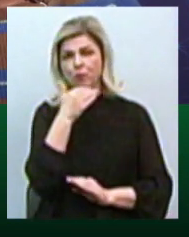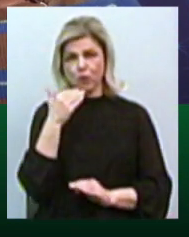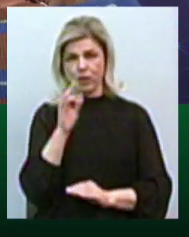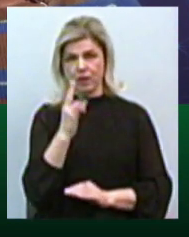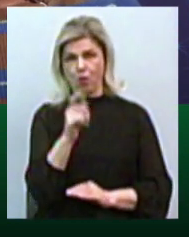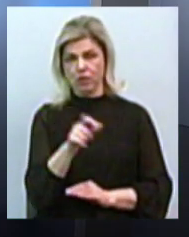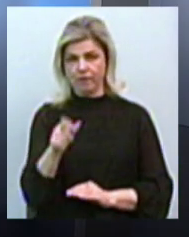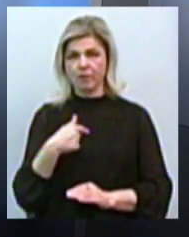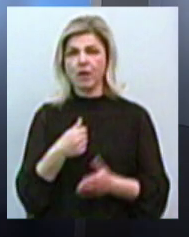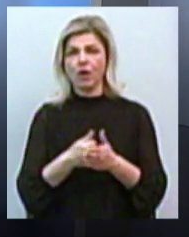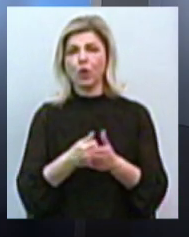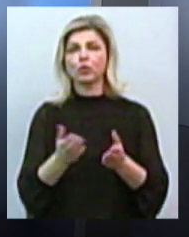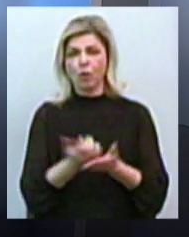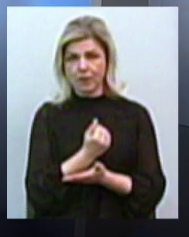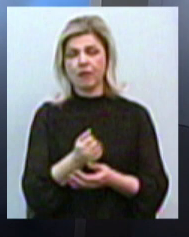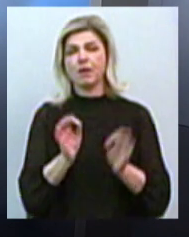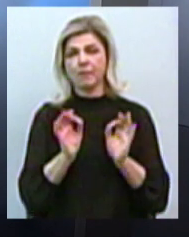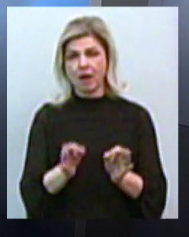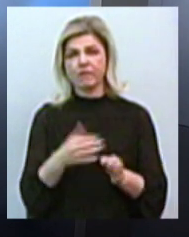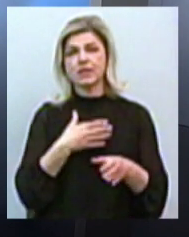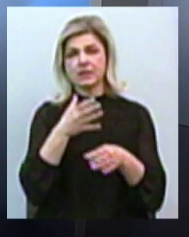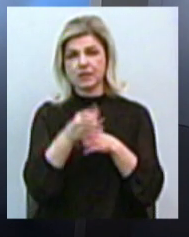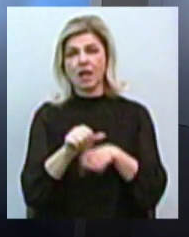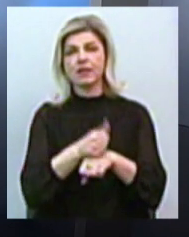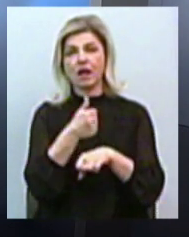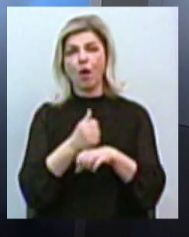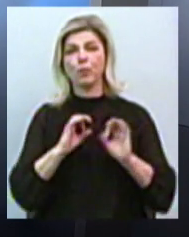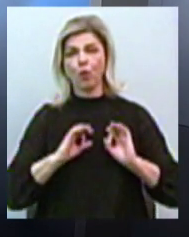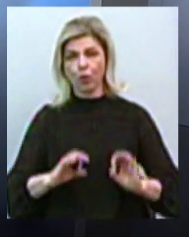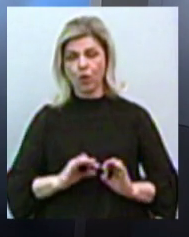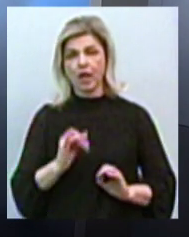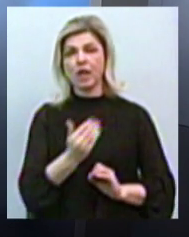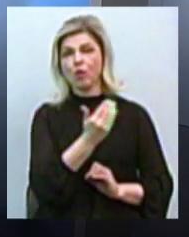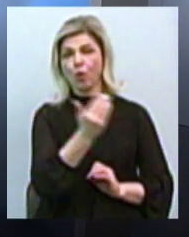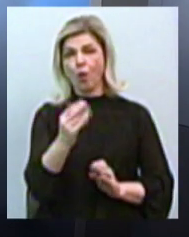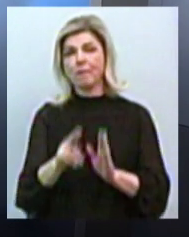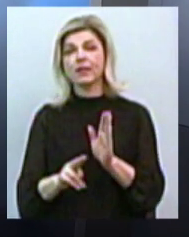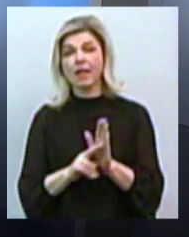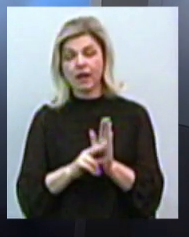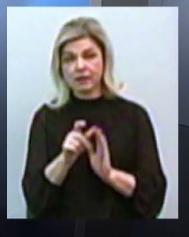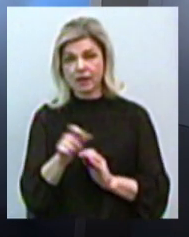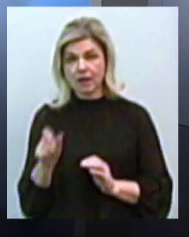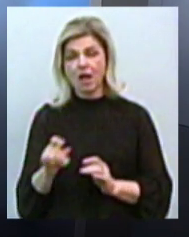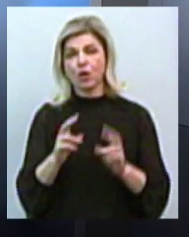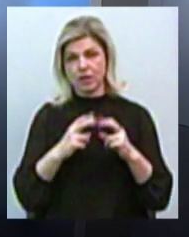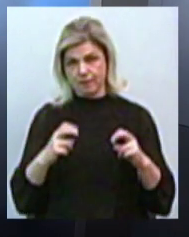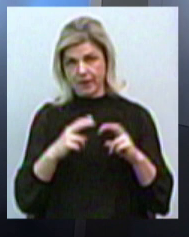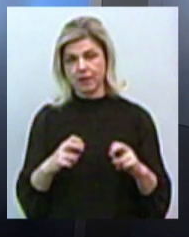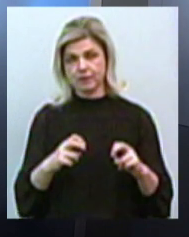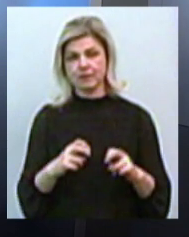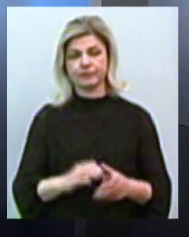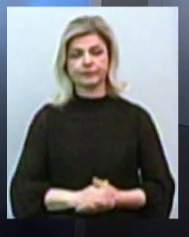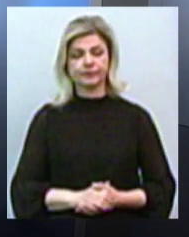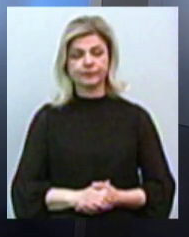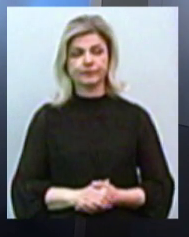Ми доб'ємося правди, ми заставимо Генерального прокурора і його підлеглих розібратися і